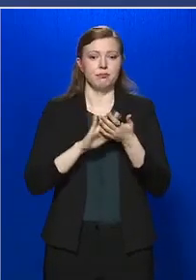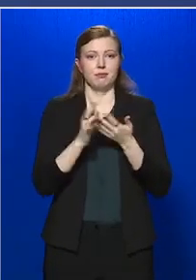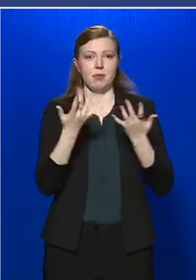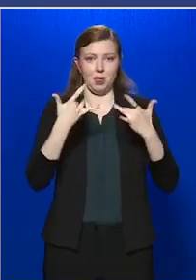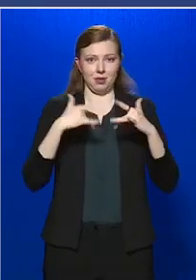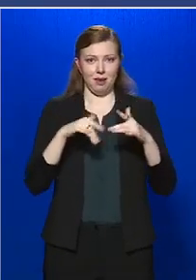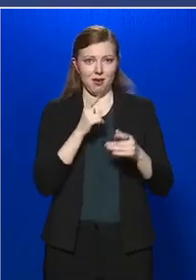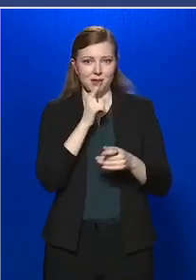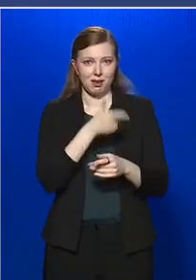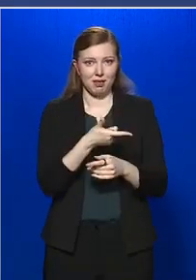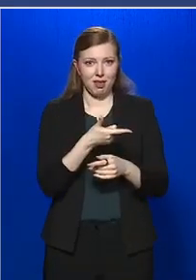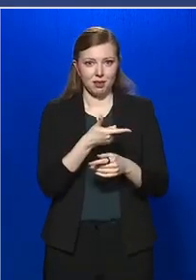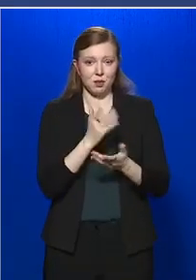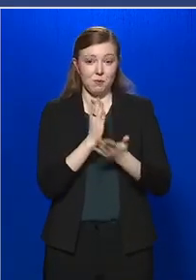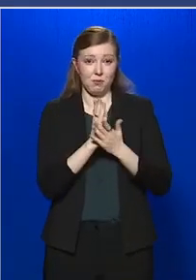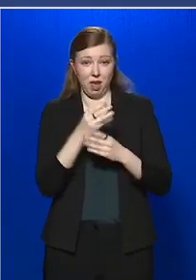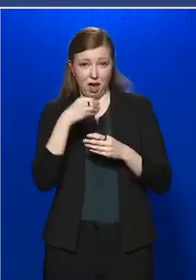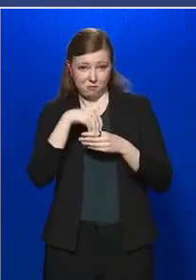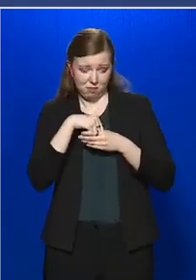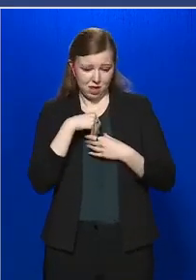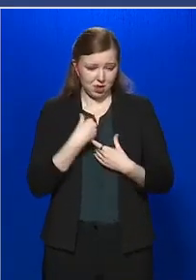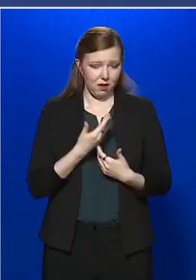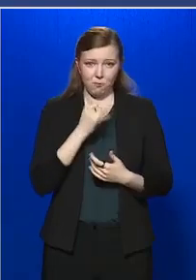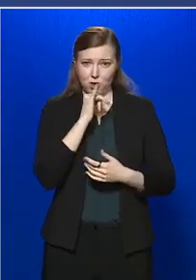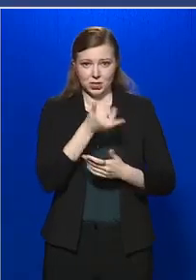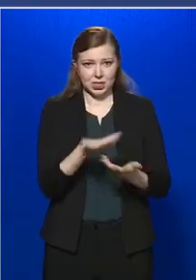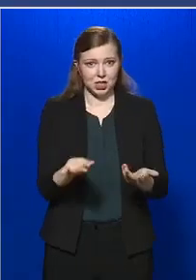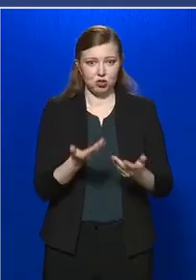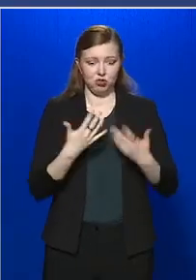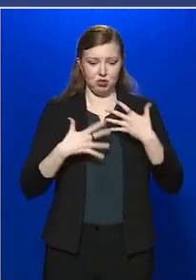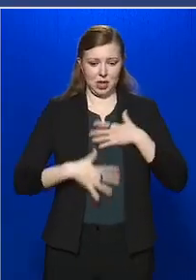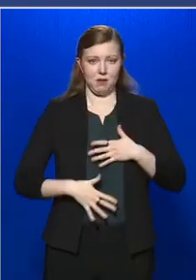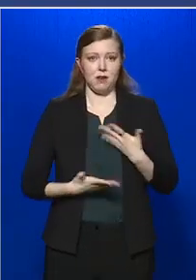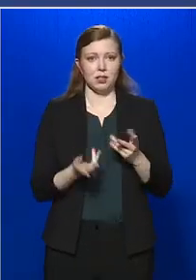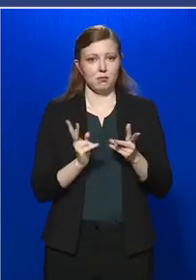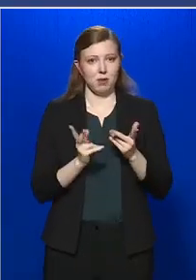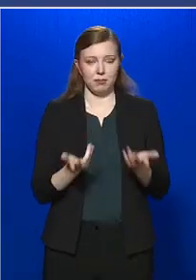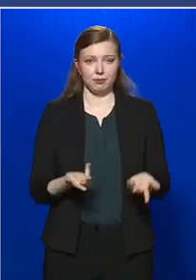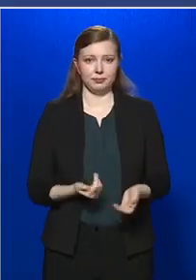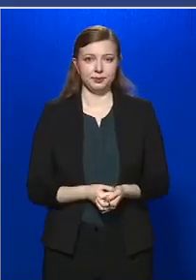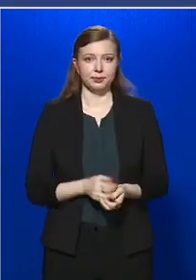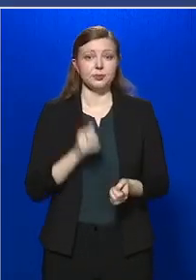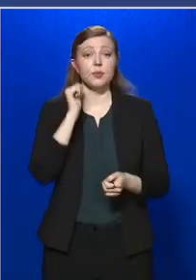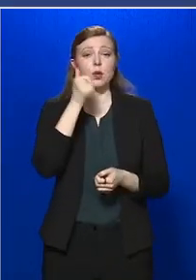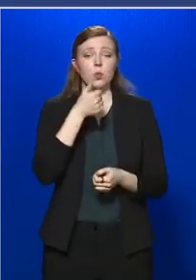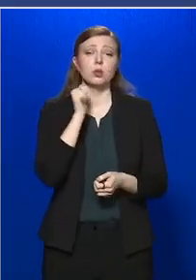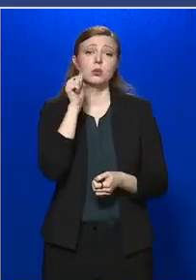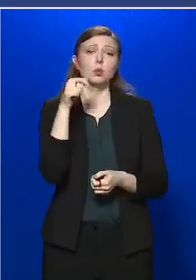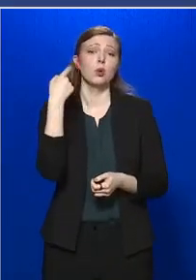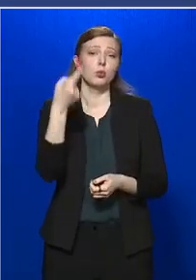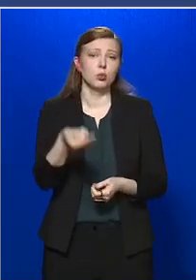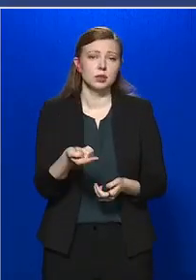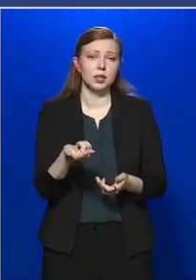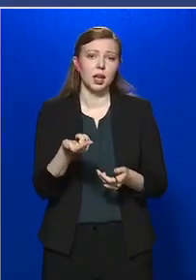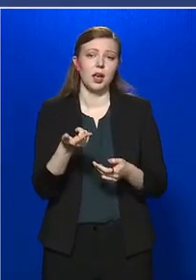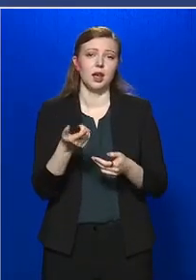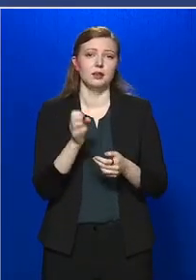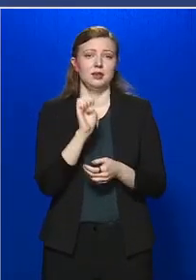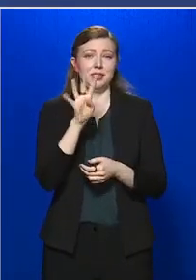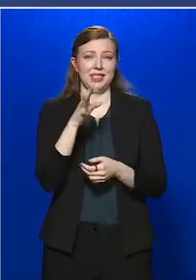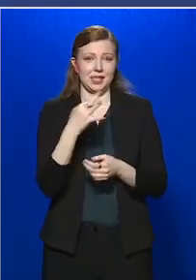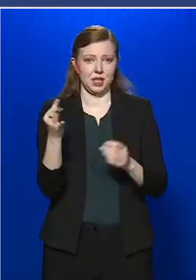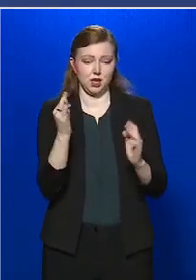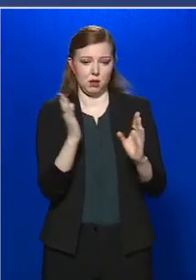helyzet alakul ki a fertőződöttnek a szervezetében. Tehát holnap, holnap után, a 14